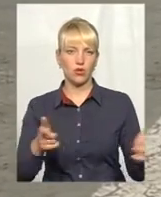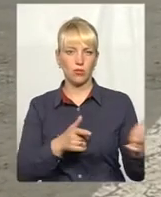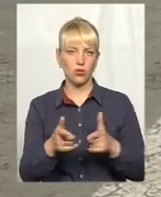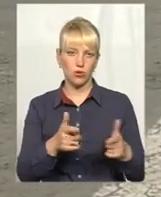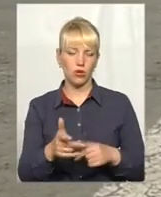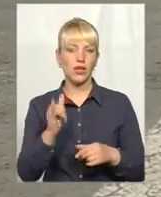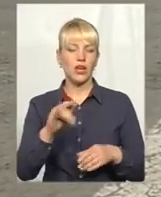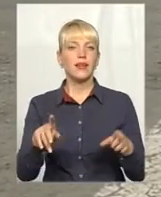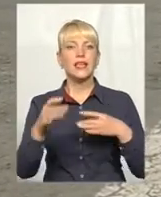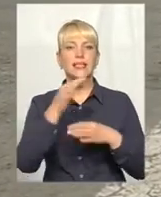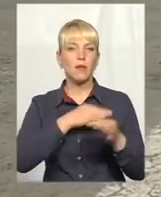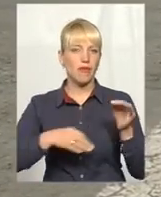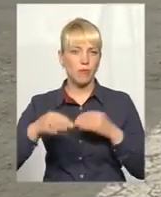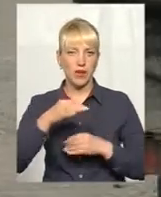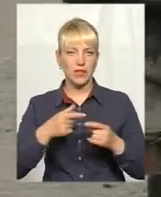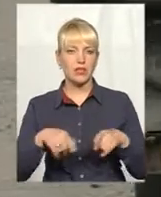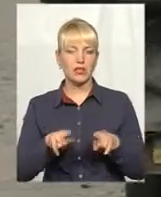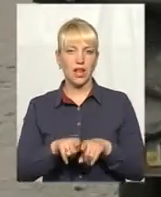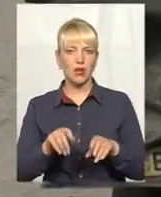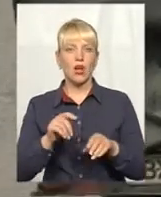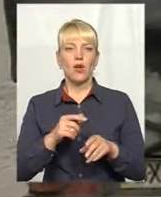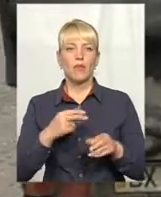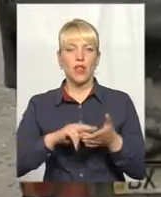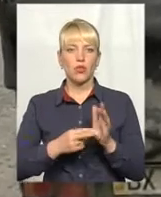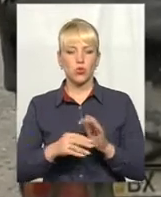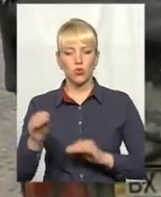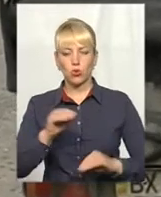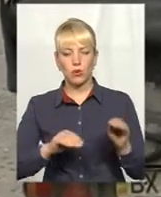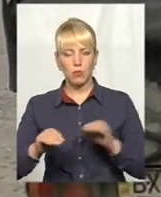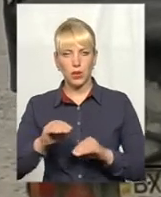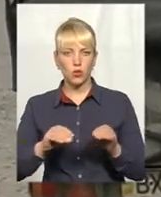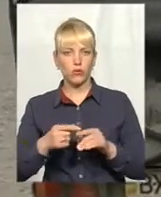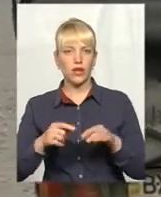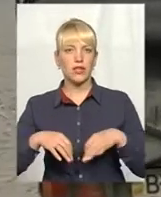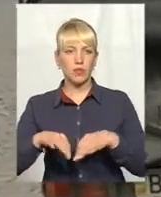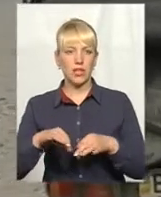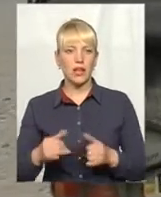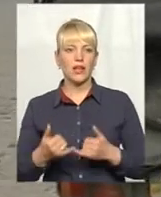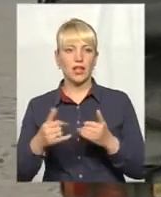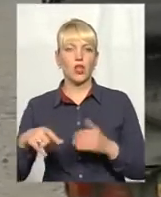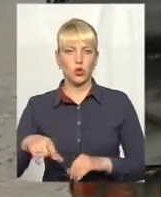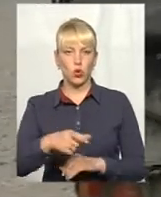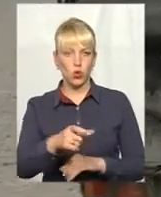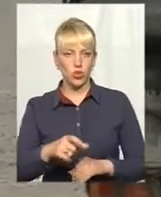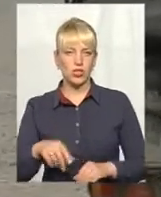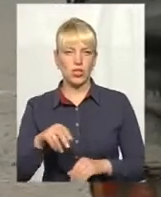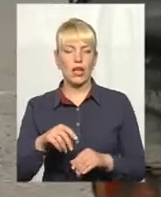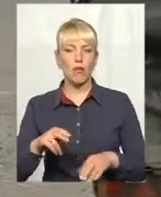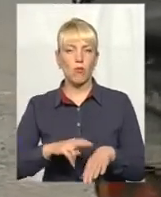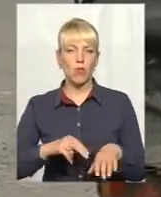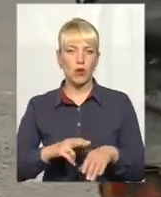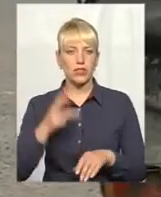співбесіда. Так у патрульній поліції планують укомплектувати екіпазі для так званої дорожньої поліції. На Хмельниччині перші такі патрулі вже